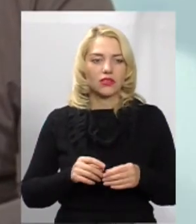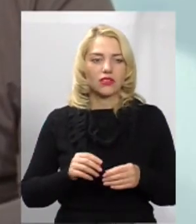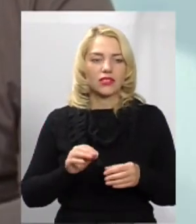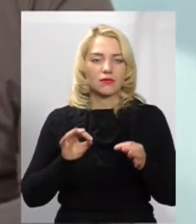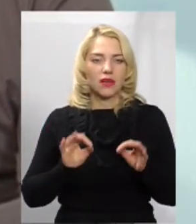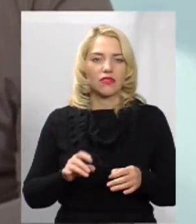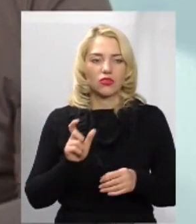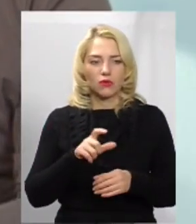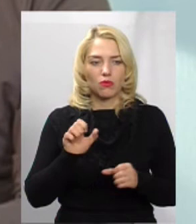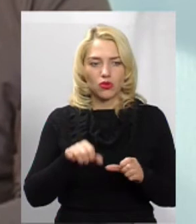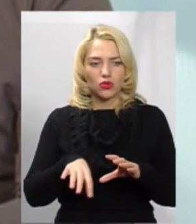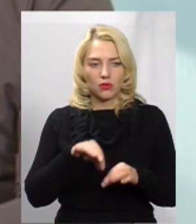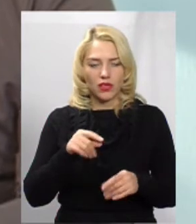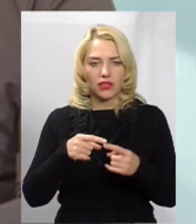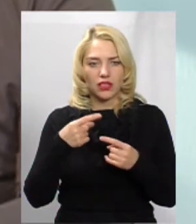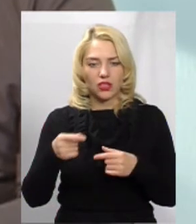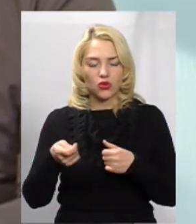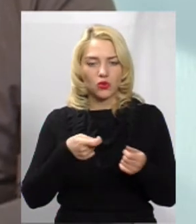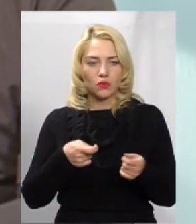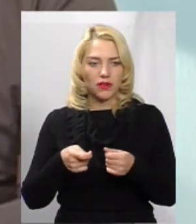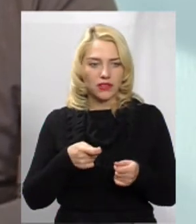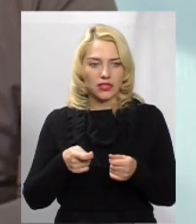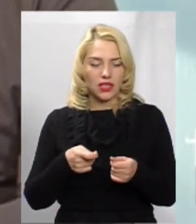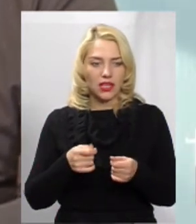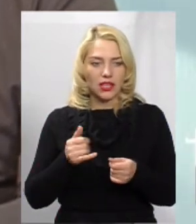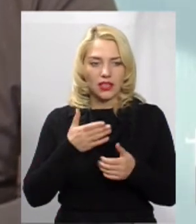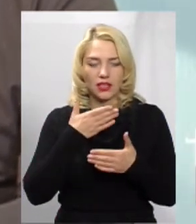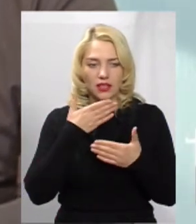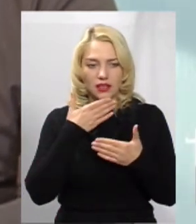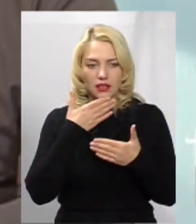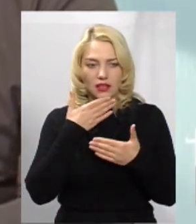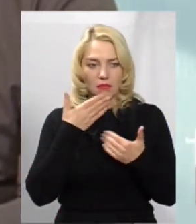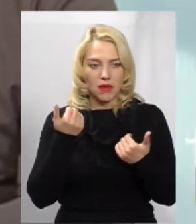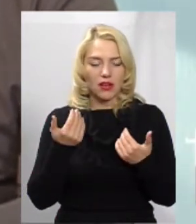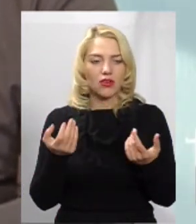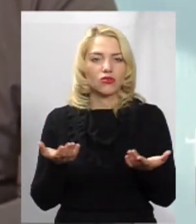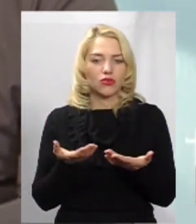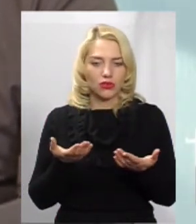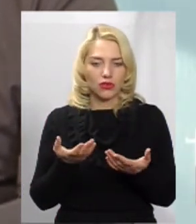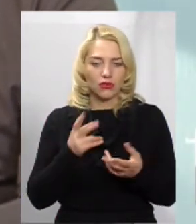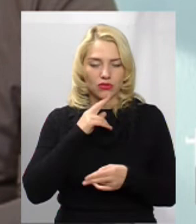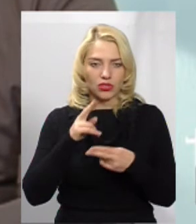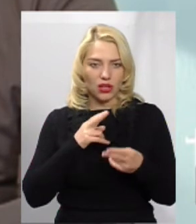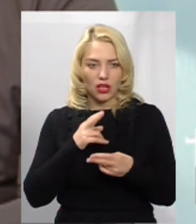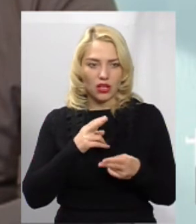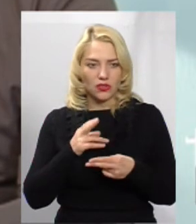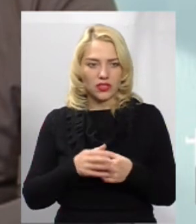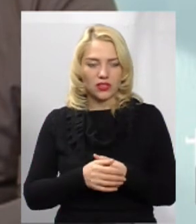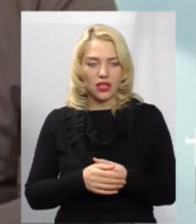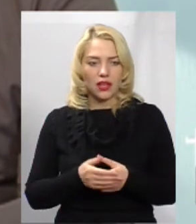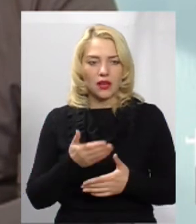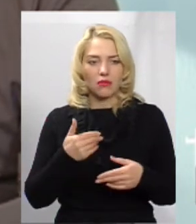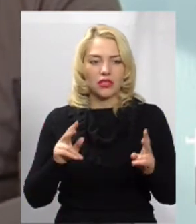мешканці можуть обрати іншого управителя і нема чого дійсно скилити і нічого не робити. Але ми